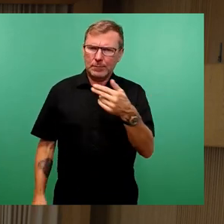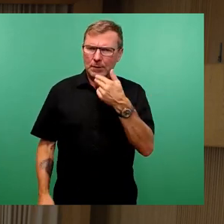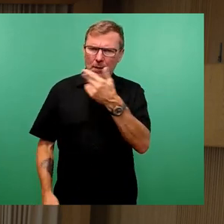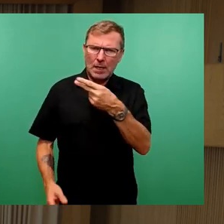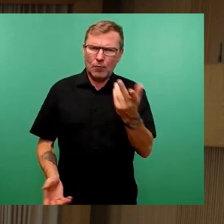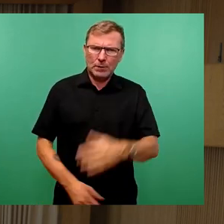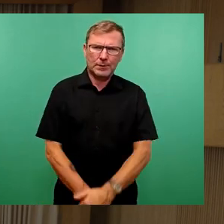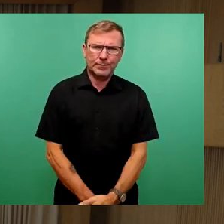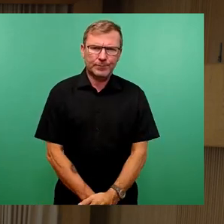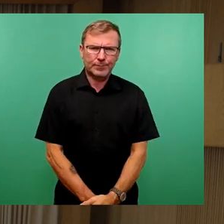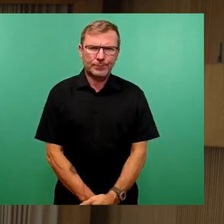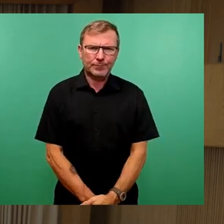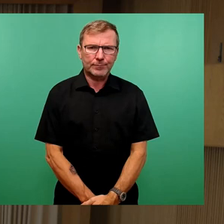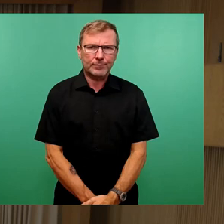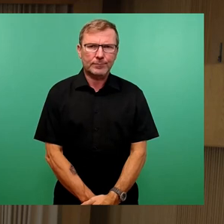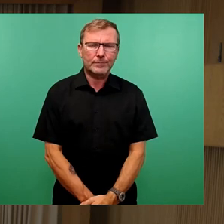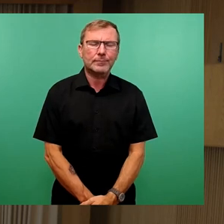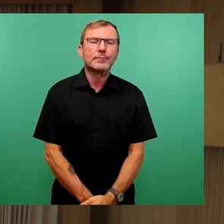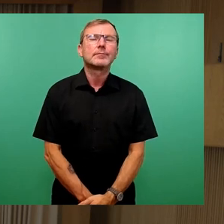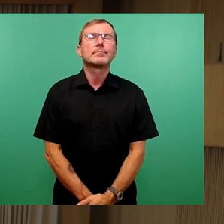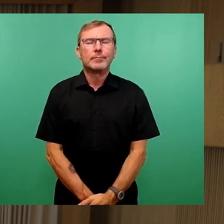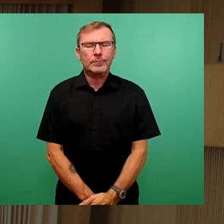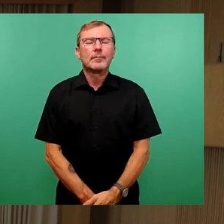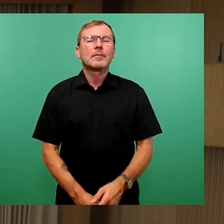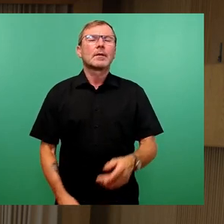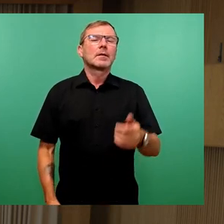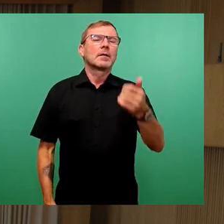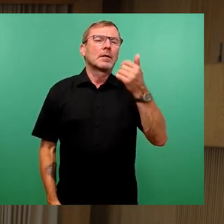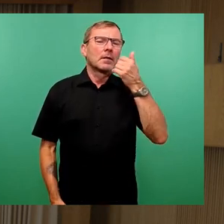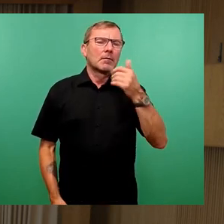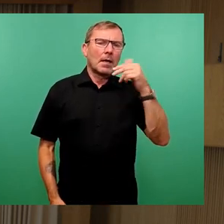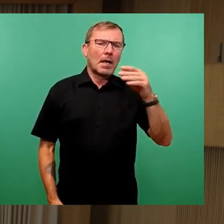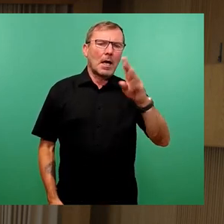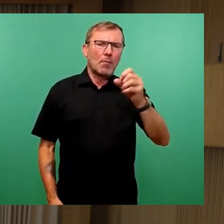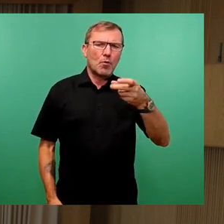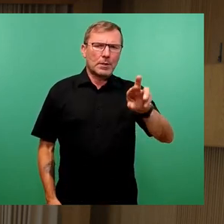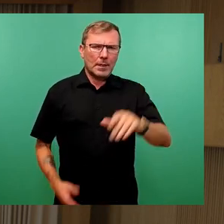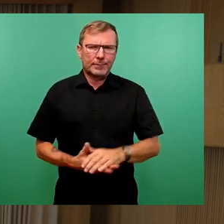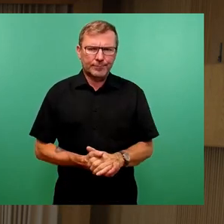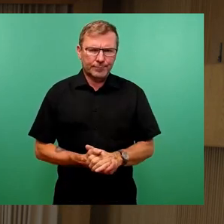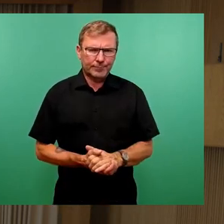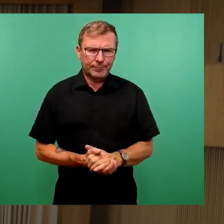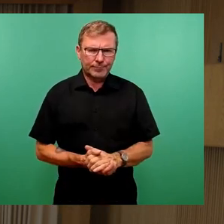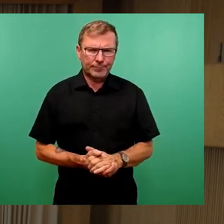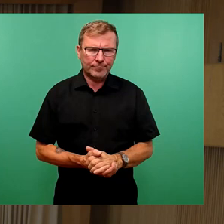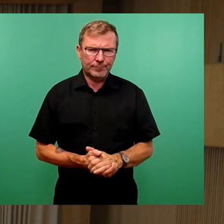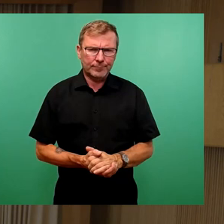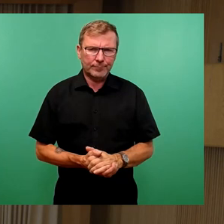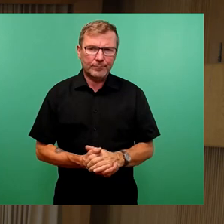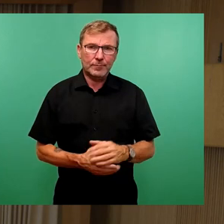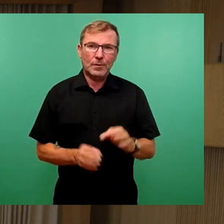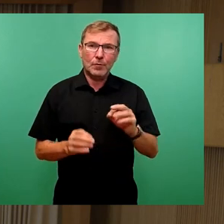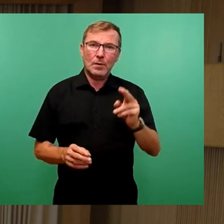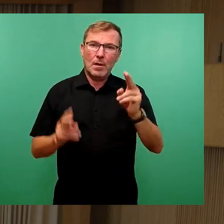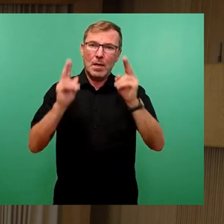Ja, lieber Herr Löhtner, um vielleicht nochmal ganz kurz mit Zahlen aufzuwarten. Wir haben für die Lehrerinnen und